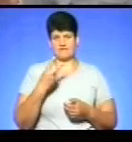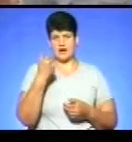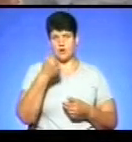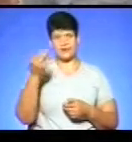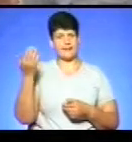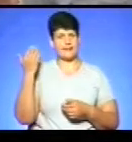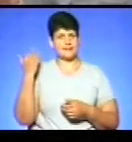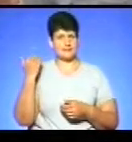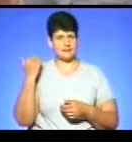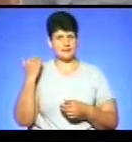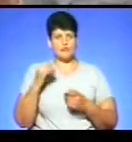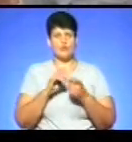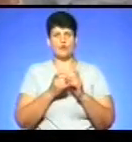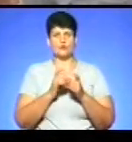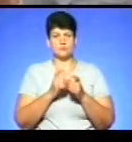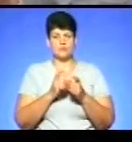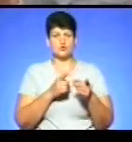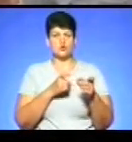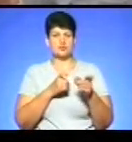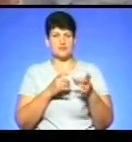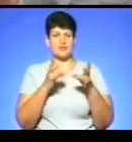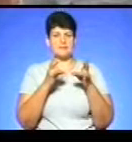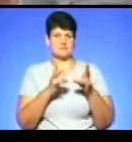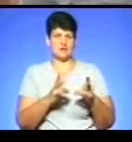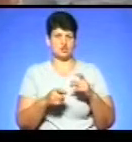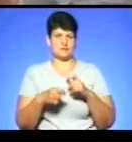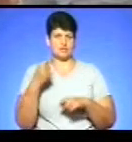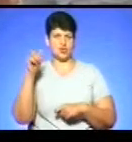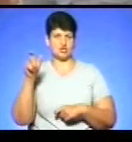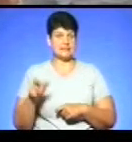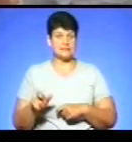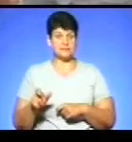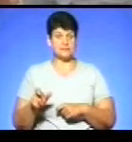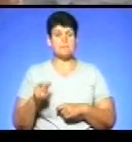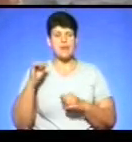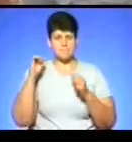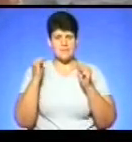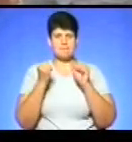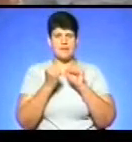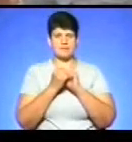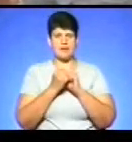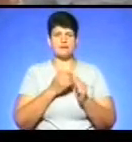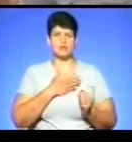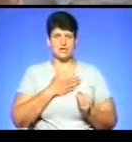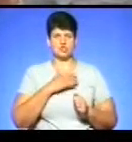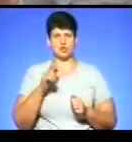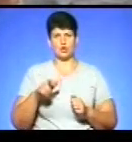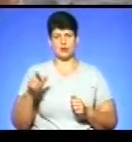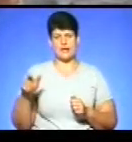в боротьбі з озброєним небезпечним злочинцем. Ми пам'ятаємо наших людей,